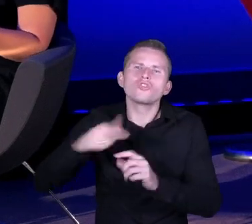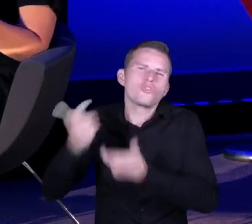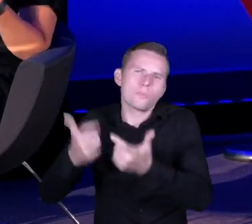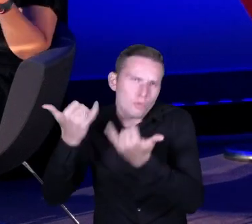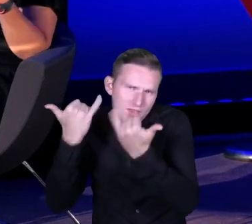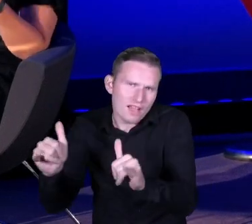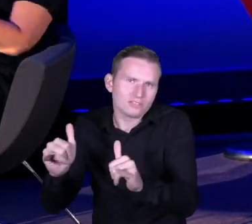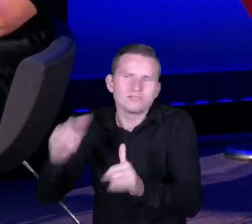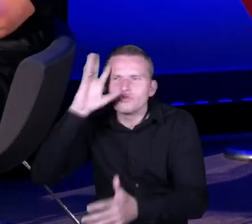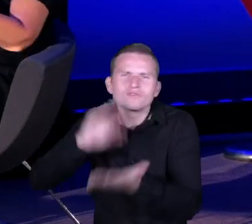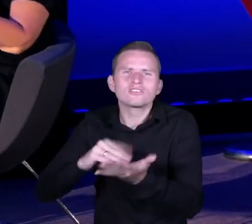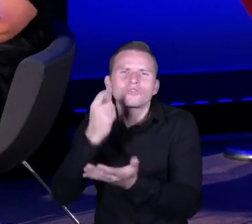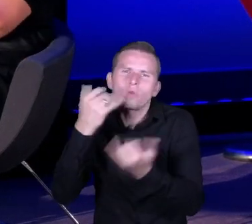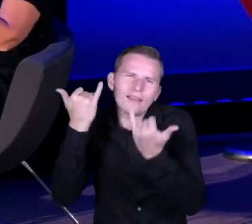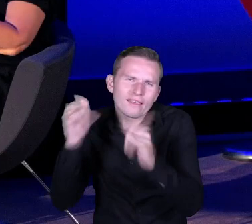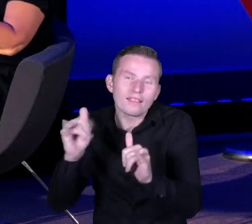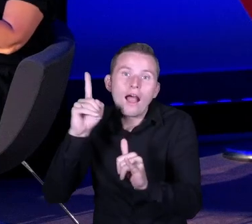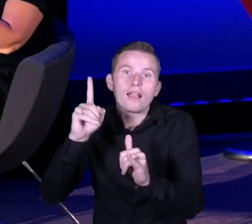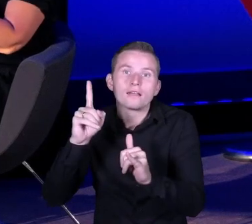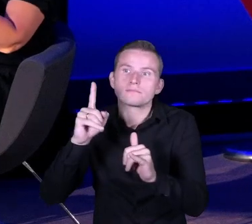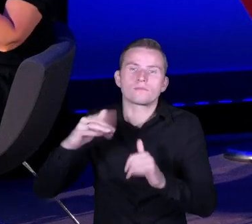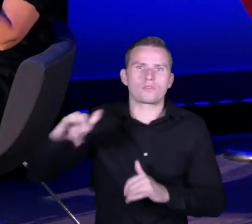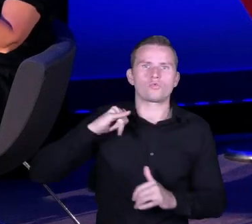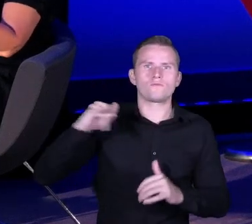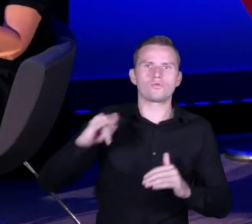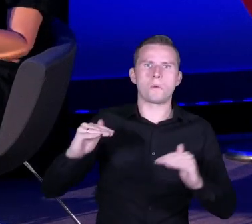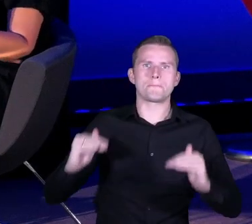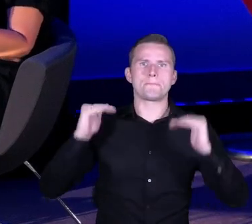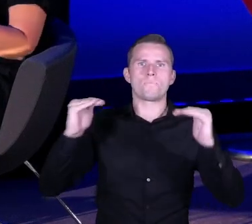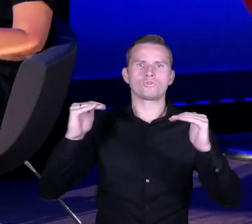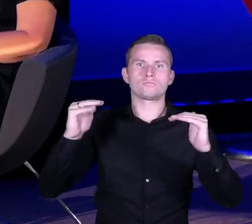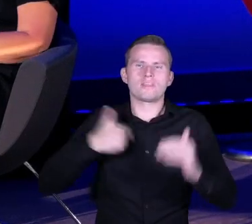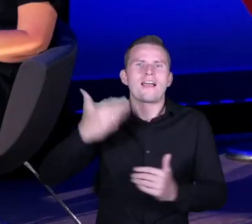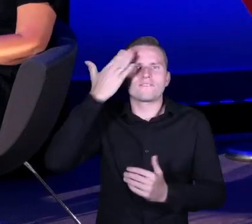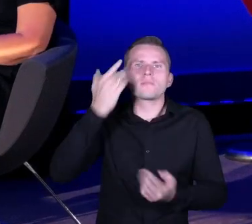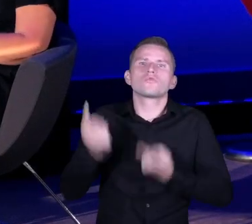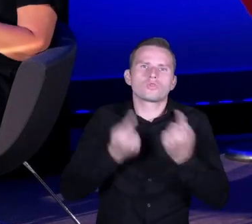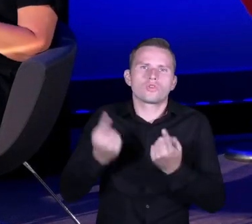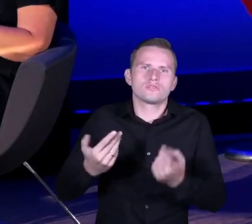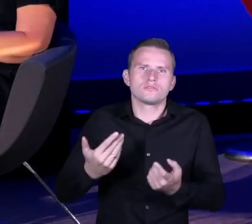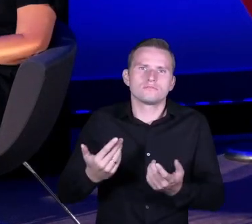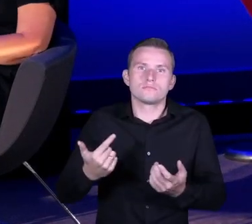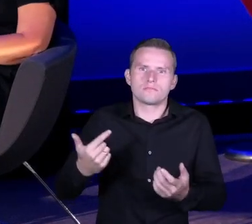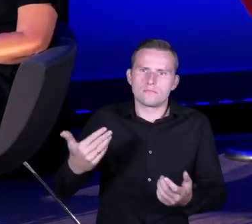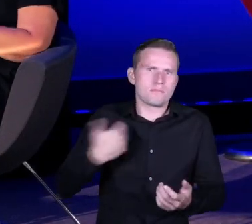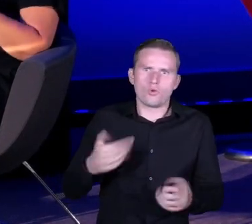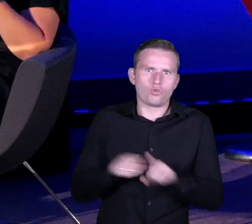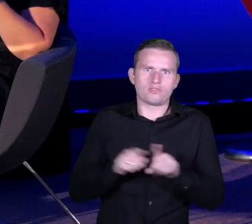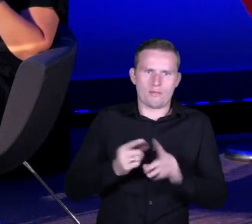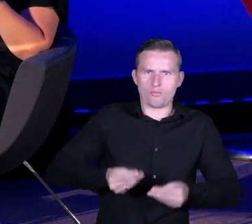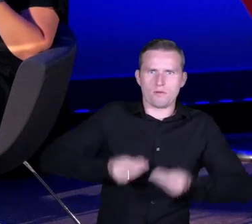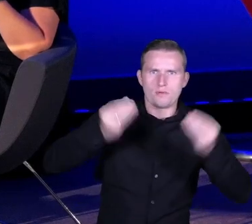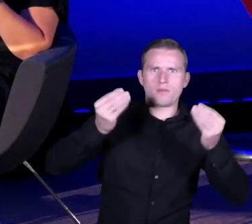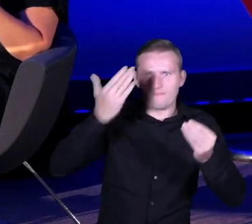Niemniej jednak jesteśmy na tym samym poziomie w tym sensie, że ja wiem, o czym ja mówię. Więc to, co jest dla mnie szczególnie istotne, to